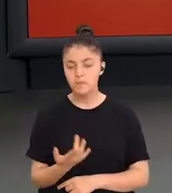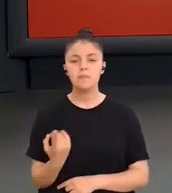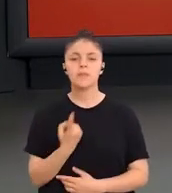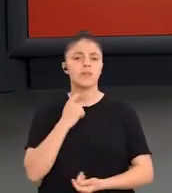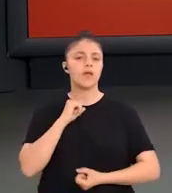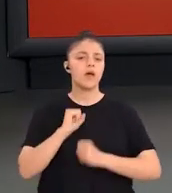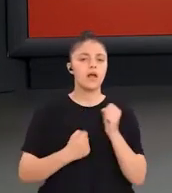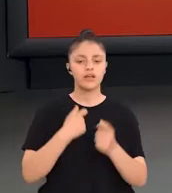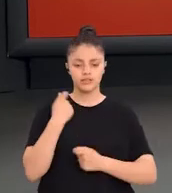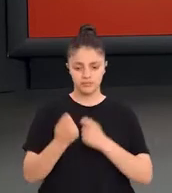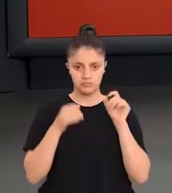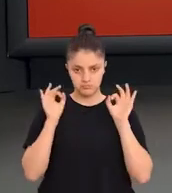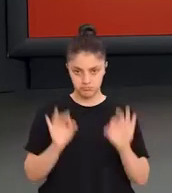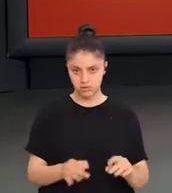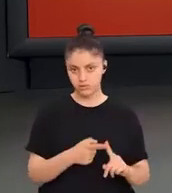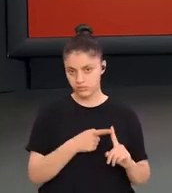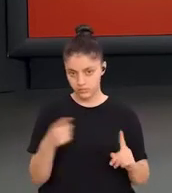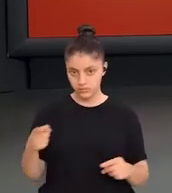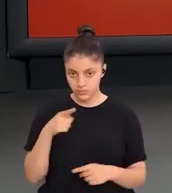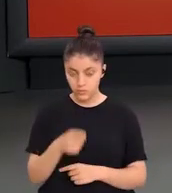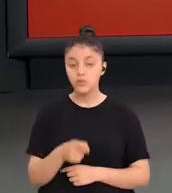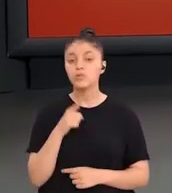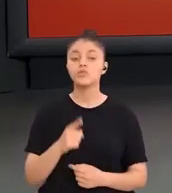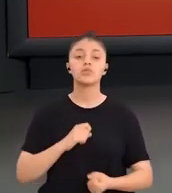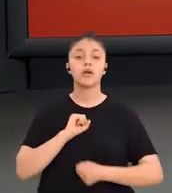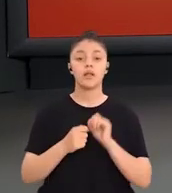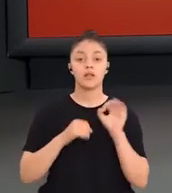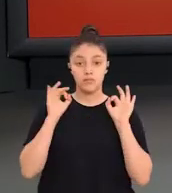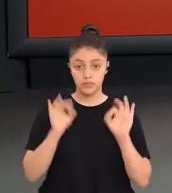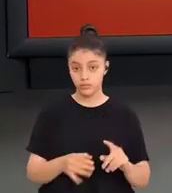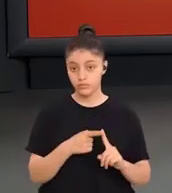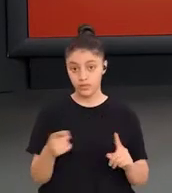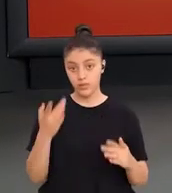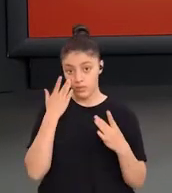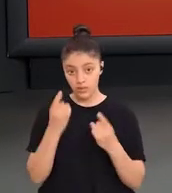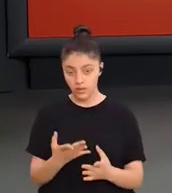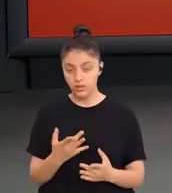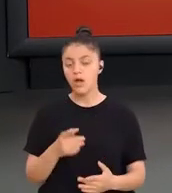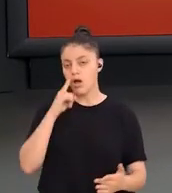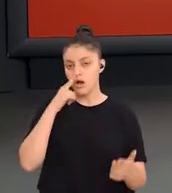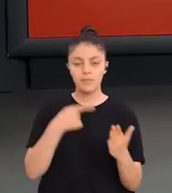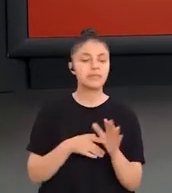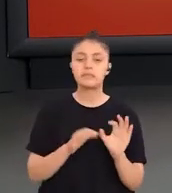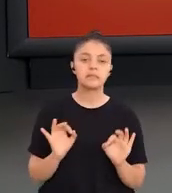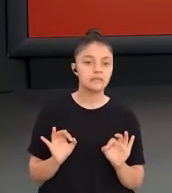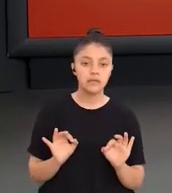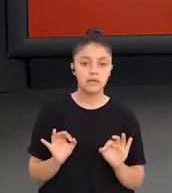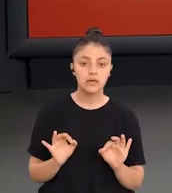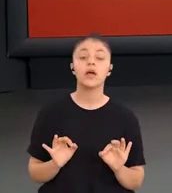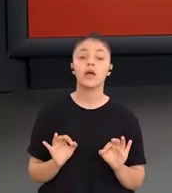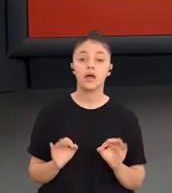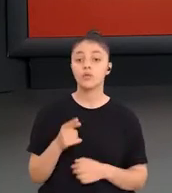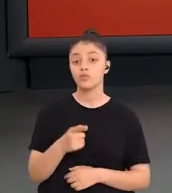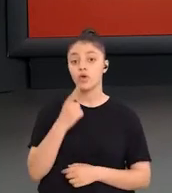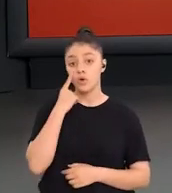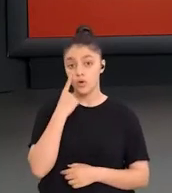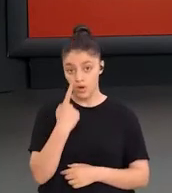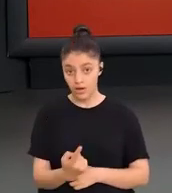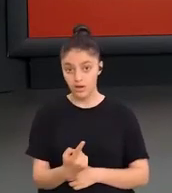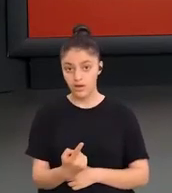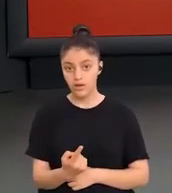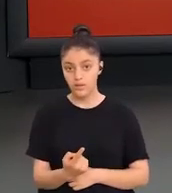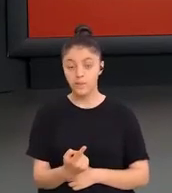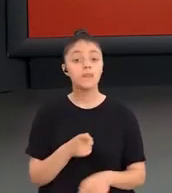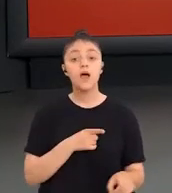bir eyleme geçme sürecidir ve bu eylemin belirleyicisi de amaçların ne olduğu ve buna